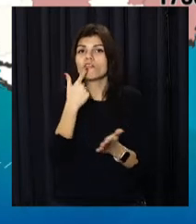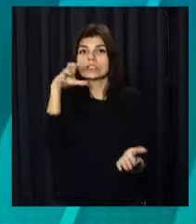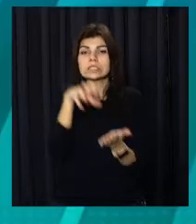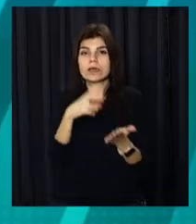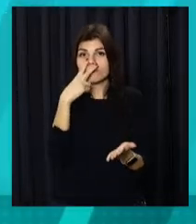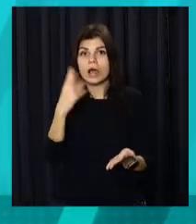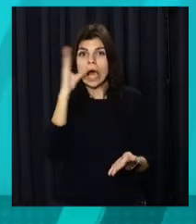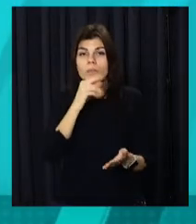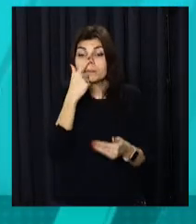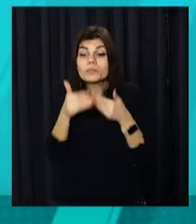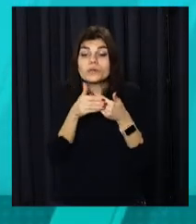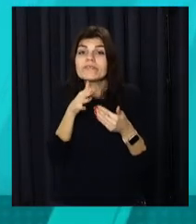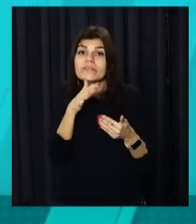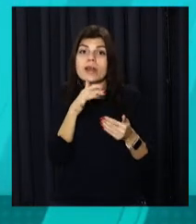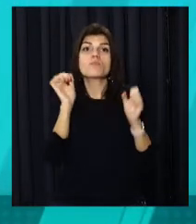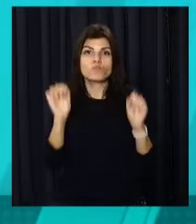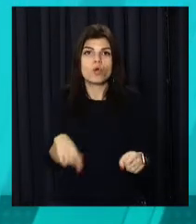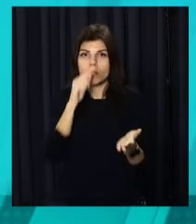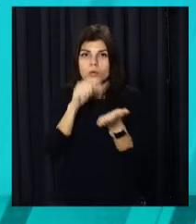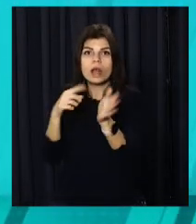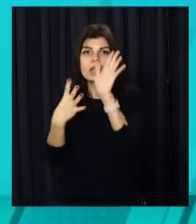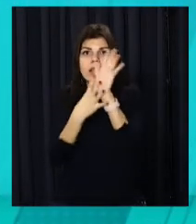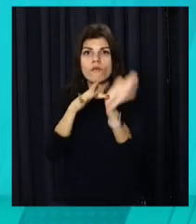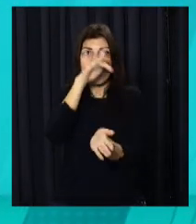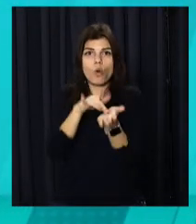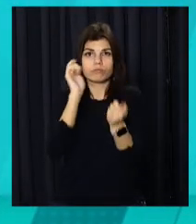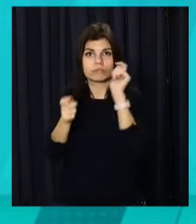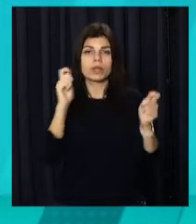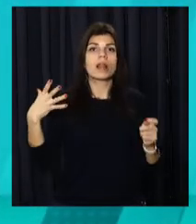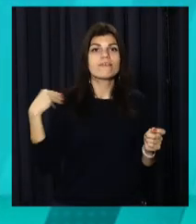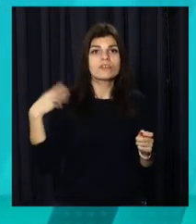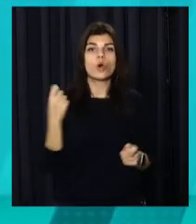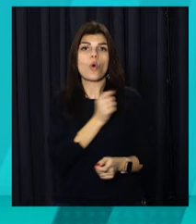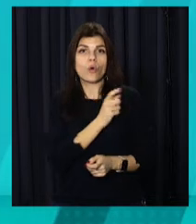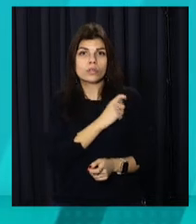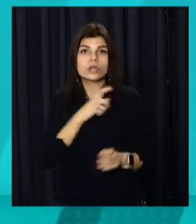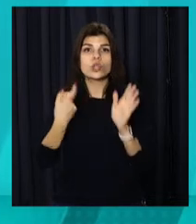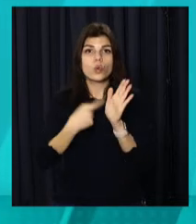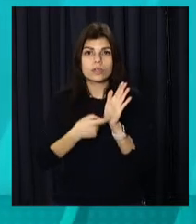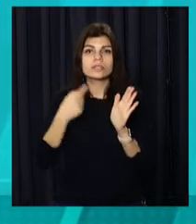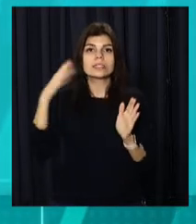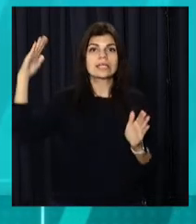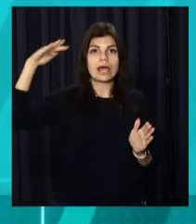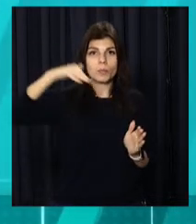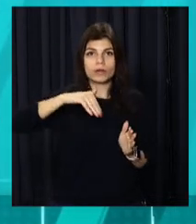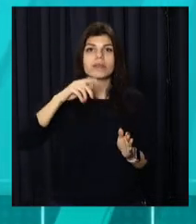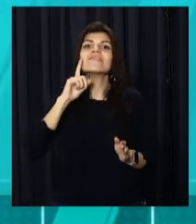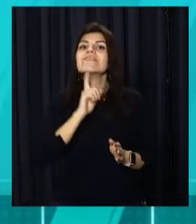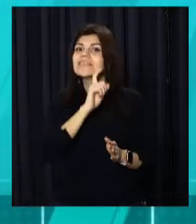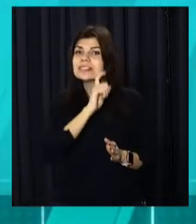епіднебезпеки найближчим часом можуть потрапити 9 областей – Львівська, Одеська, Донецька, Закарпатська,